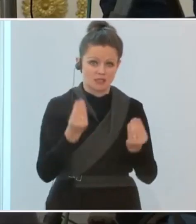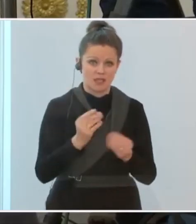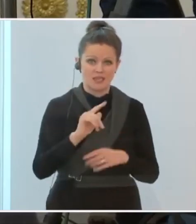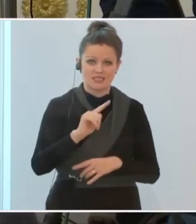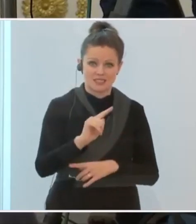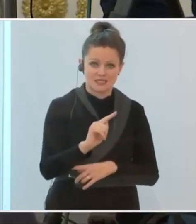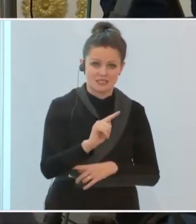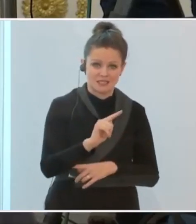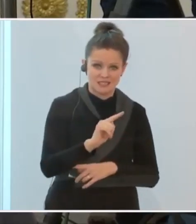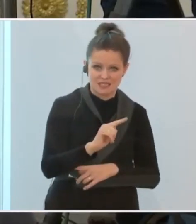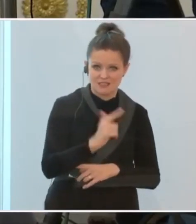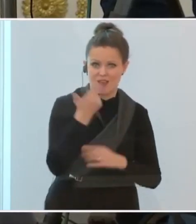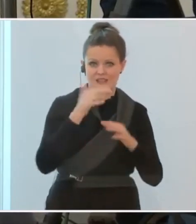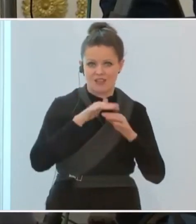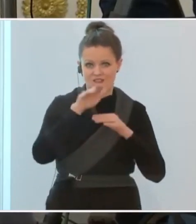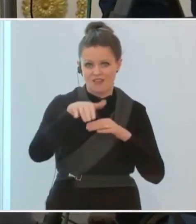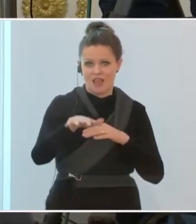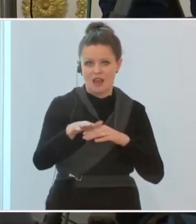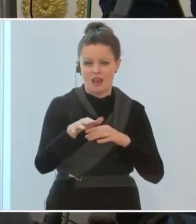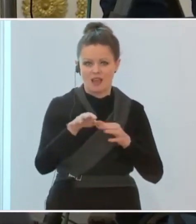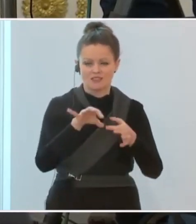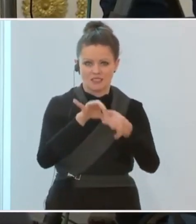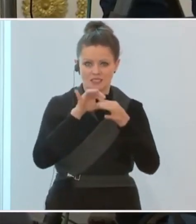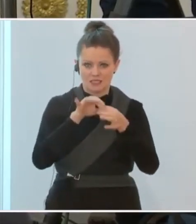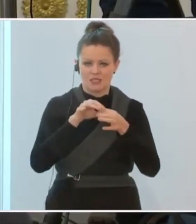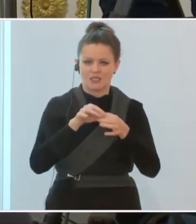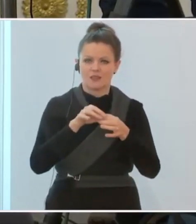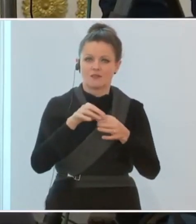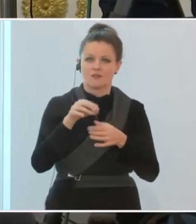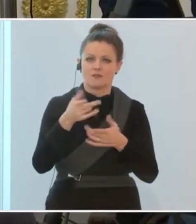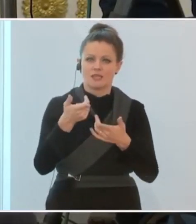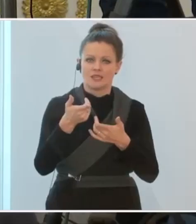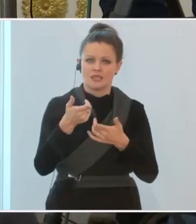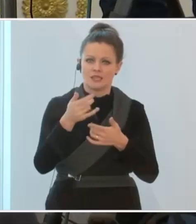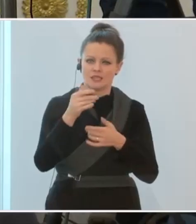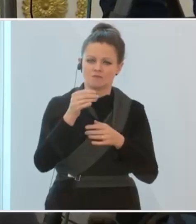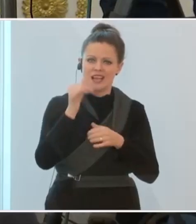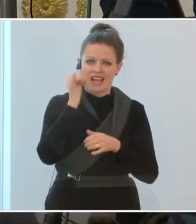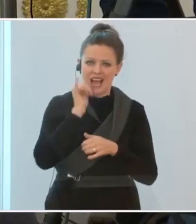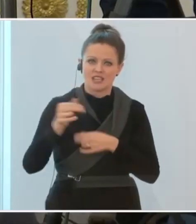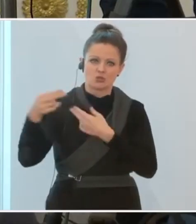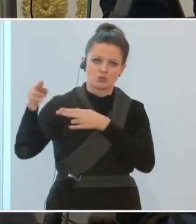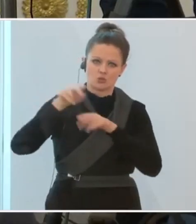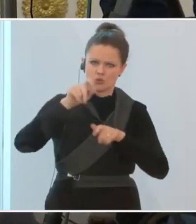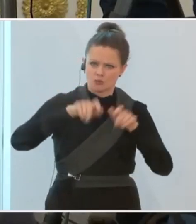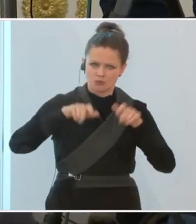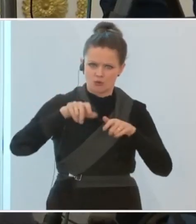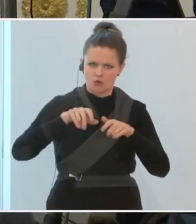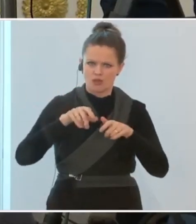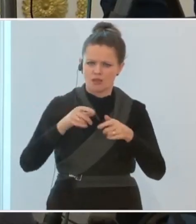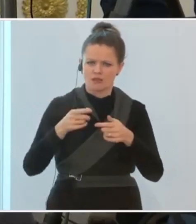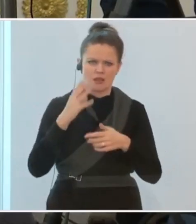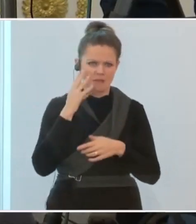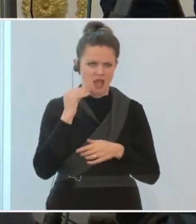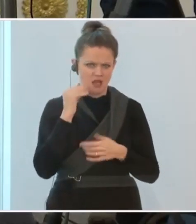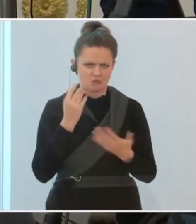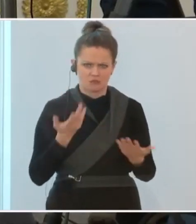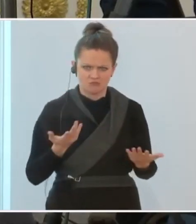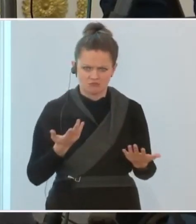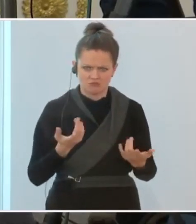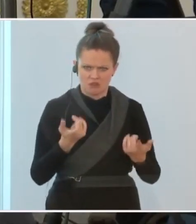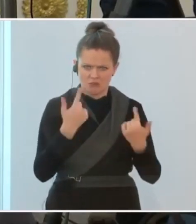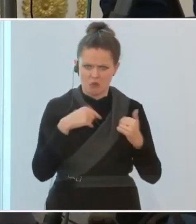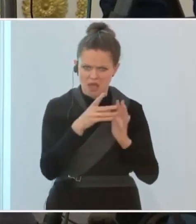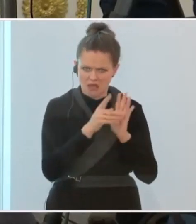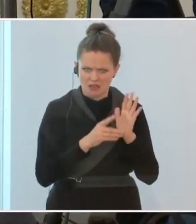Welle jetzt Reiserückkehrer waren vom Herbst. Auf welchen Daten, auf welchen Fakten passiert diese Aussage? Das Contact Tracing ist die